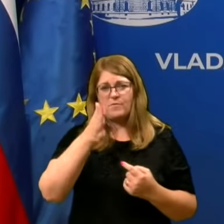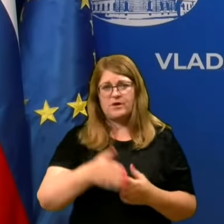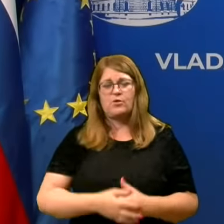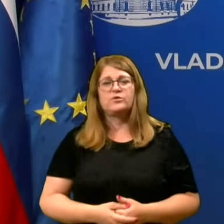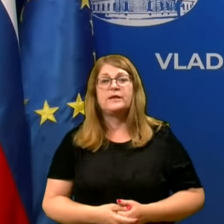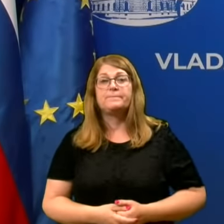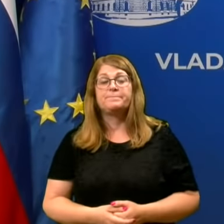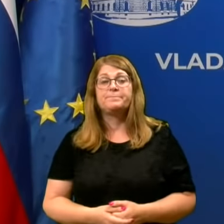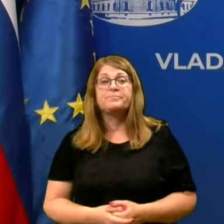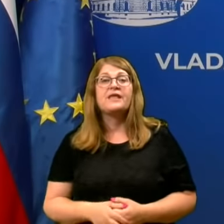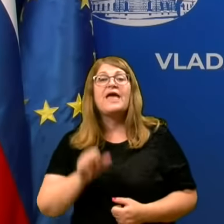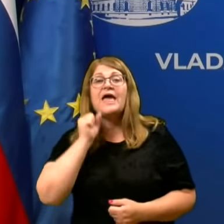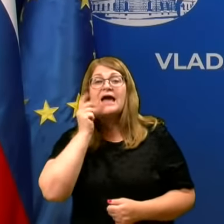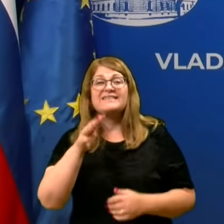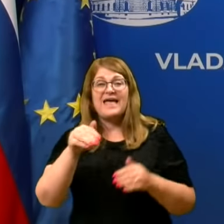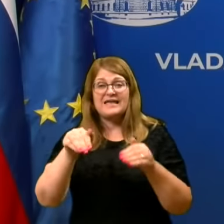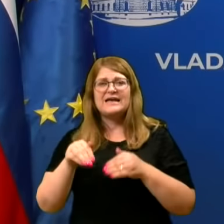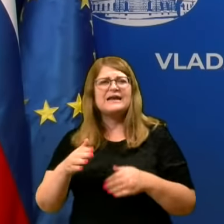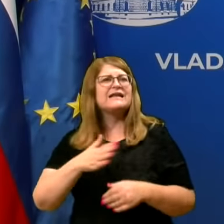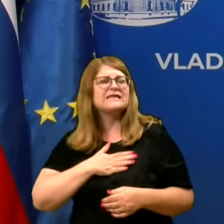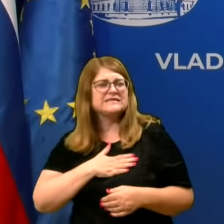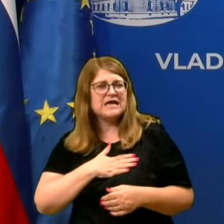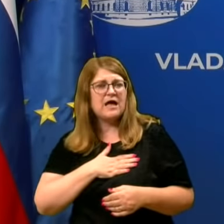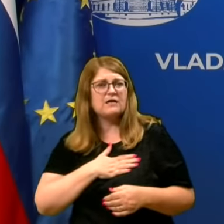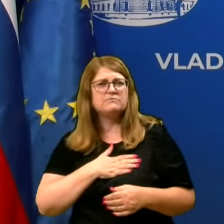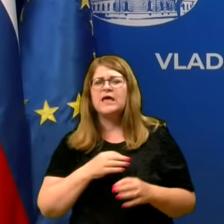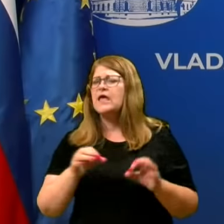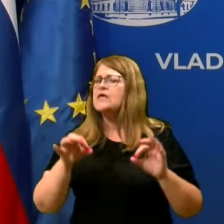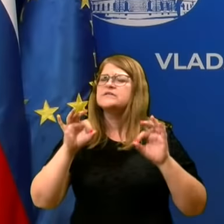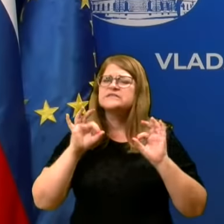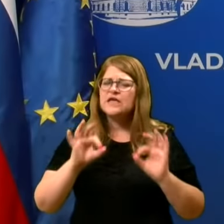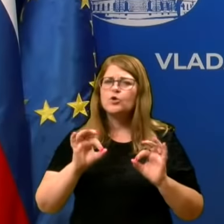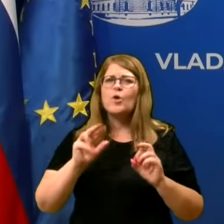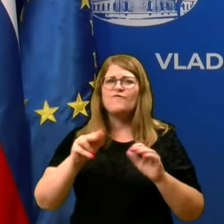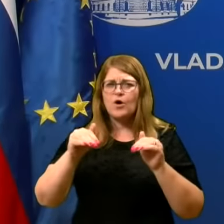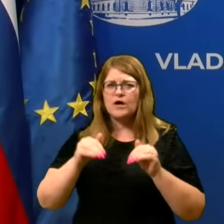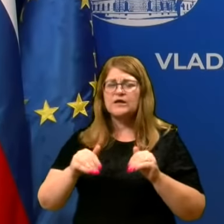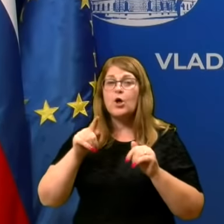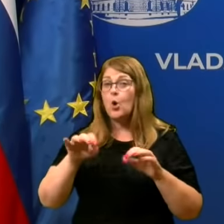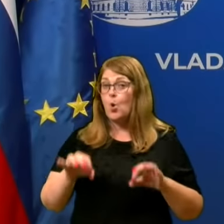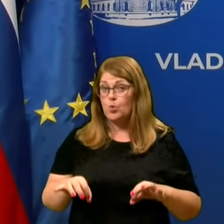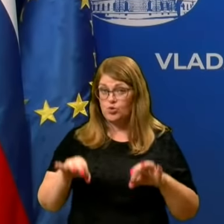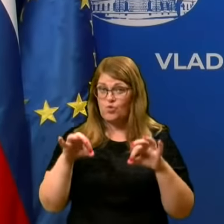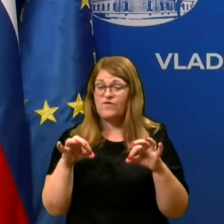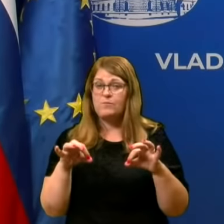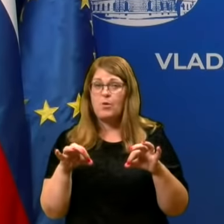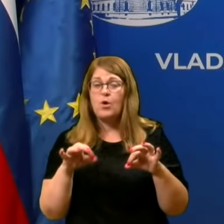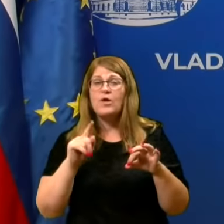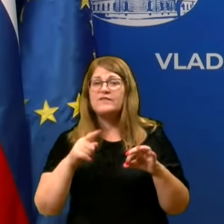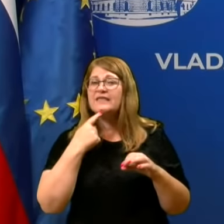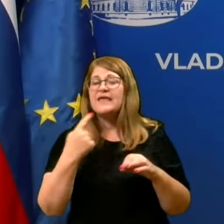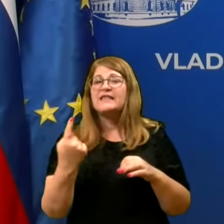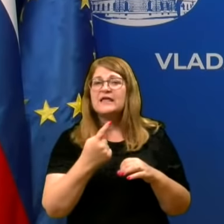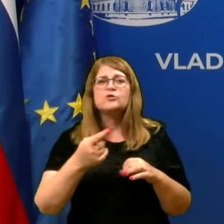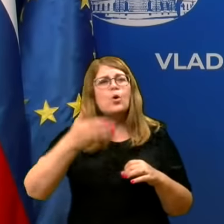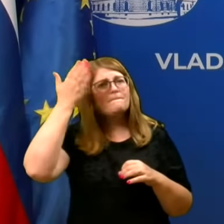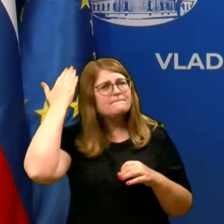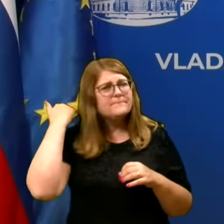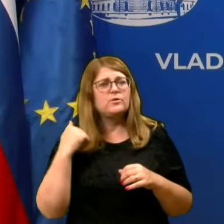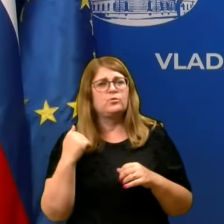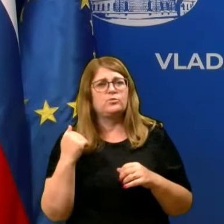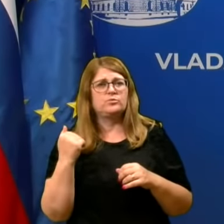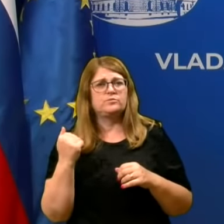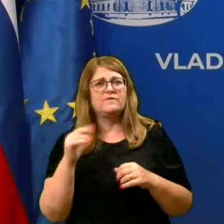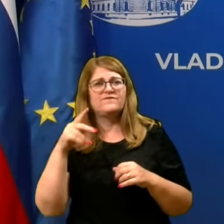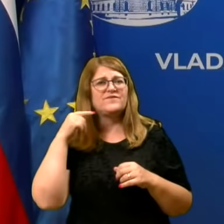Kdaj je karantena, zakaj karantena, zagotovo karantena, ko ugotovimo, da je nekdo bil v